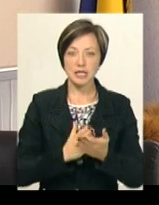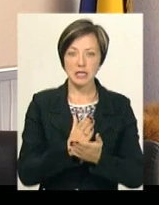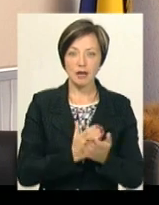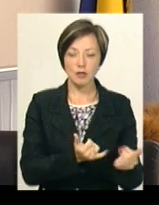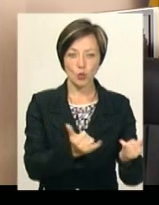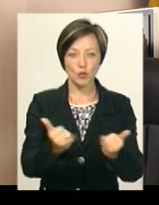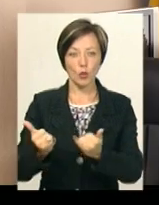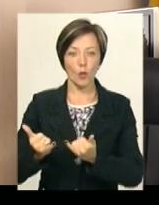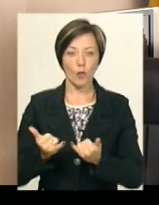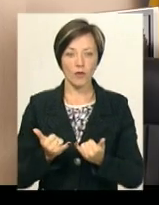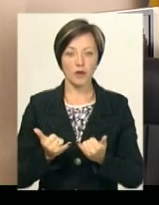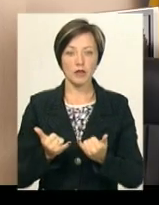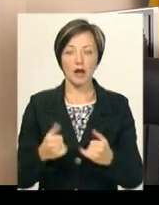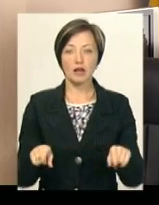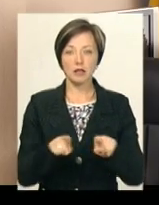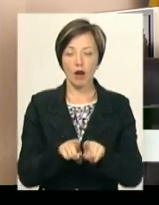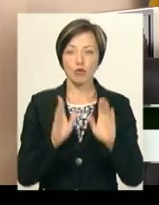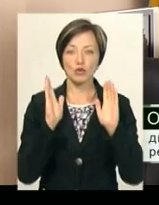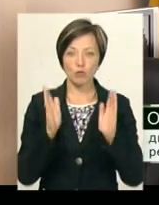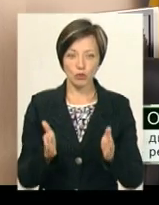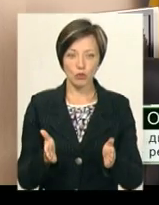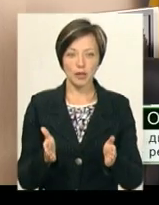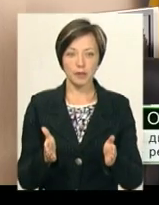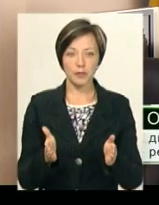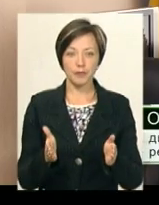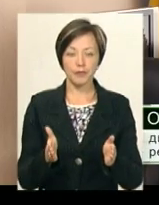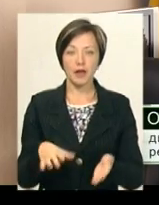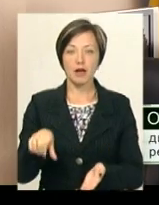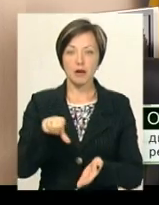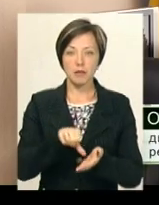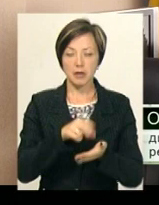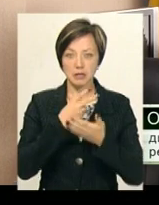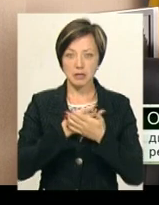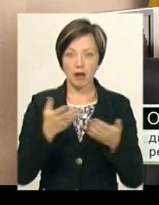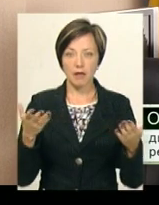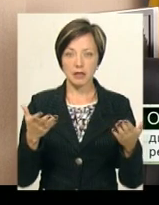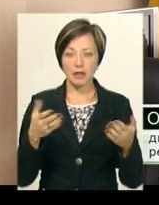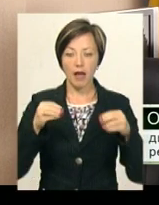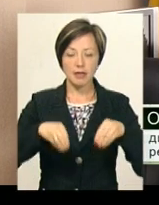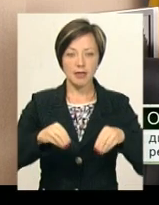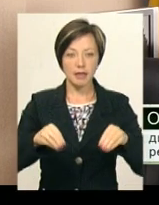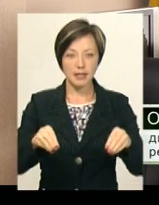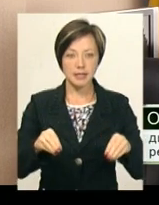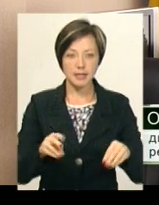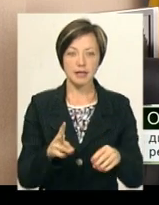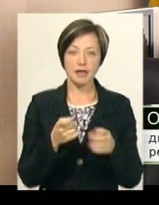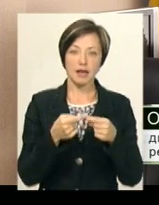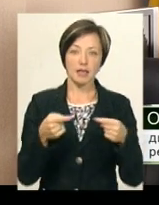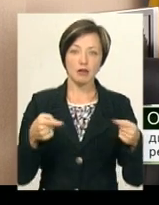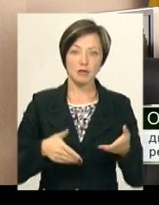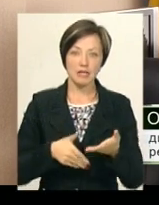обслуговування. Також буде представлено носіння, засоби захисту,